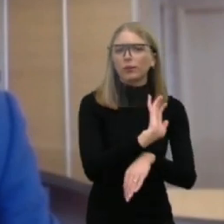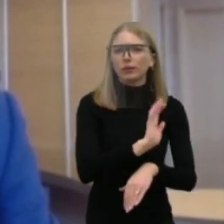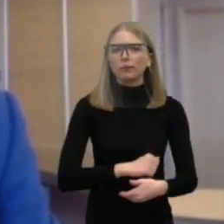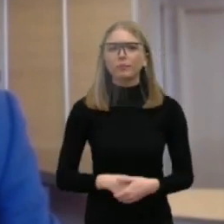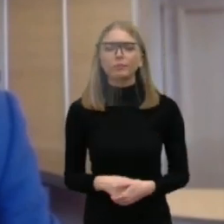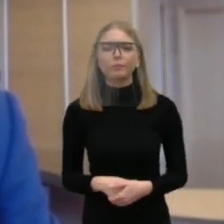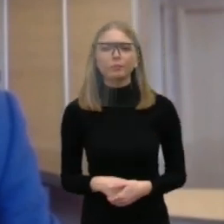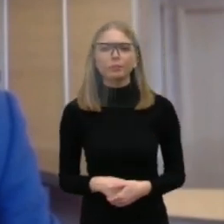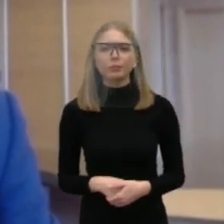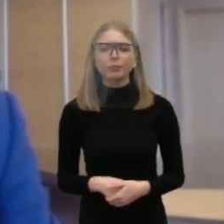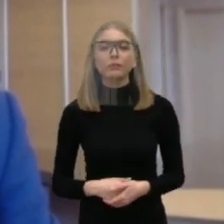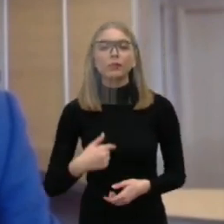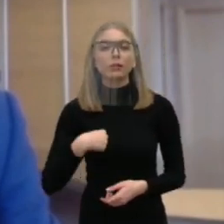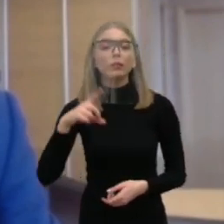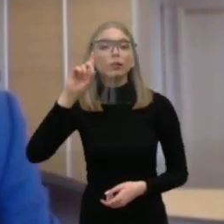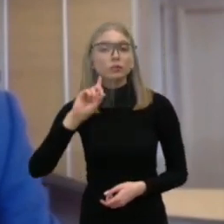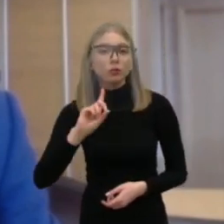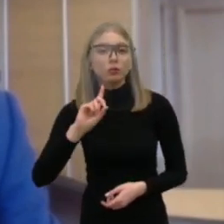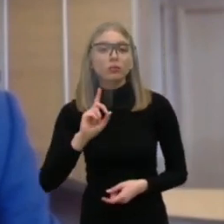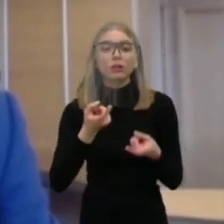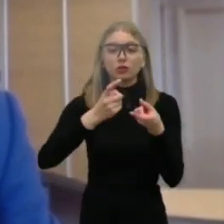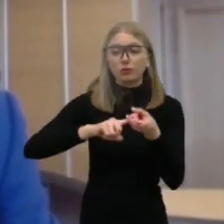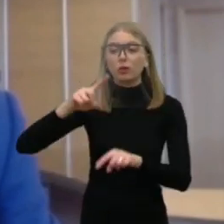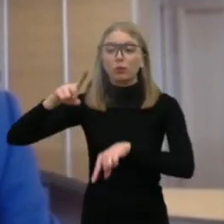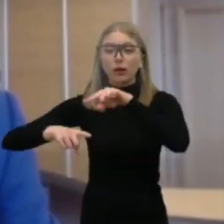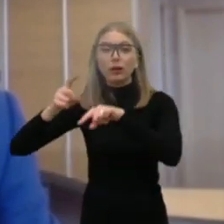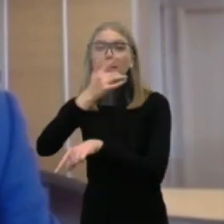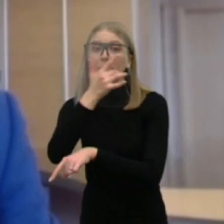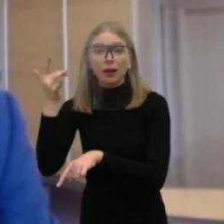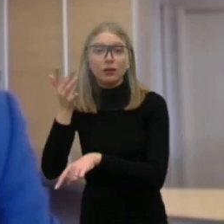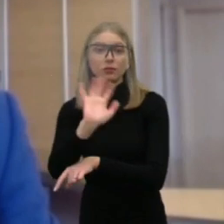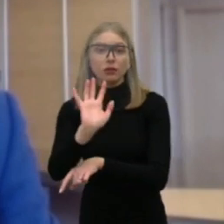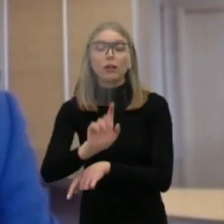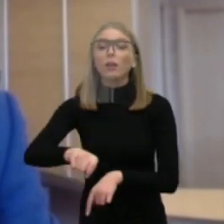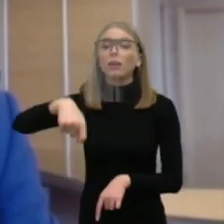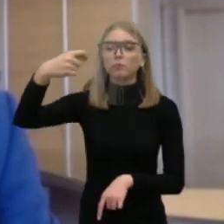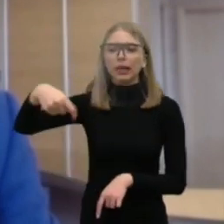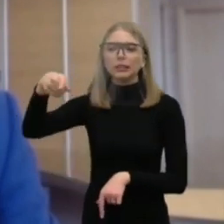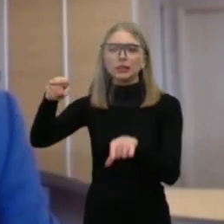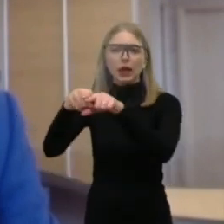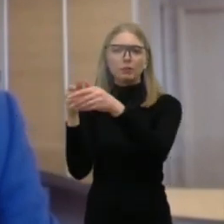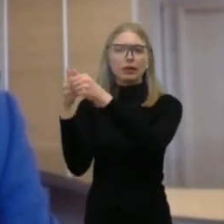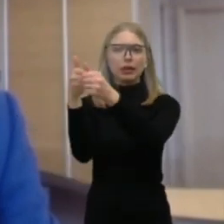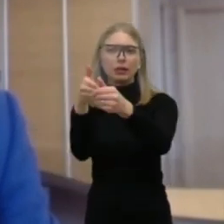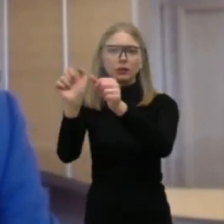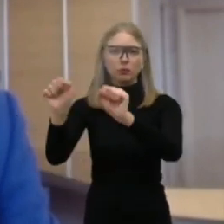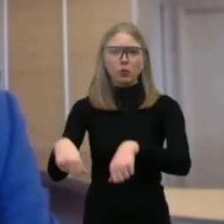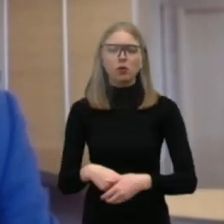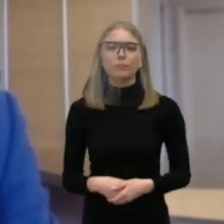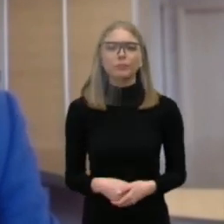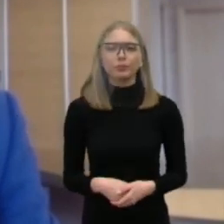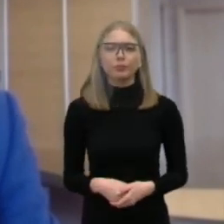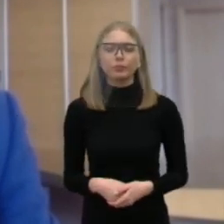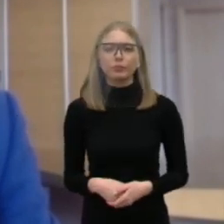noras yra, kad tai nepriklausytų nuo politinių partijų, bet prezidentas lideriauti šitą procesą. Tikslas yra